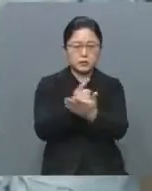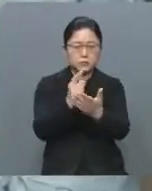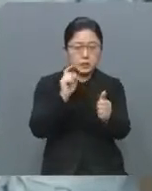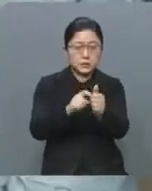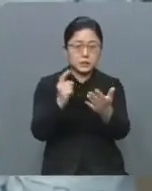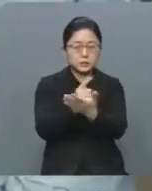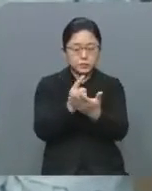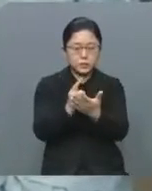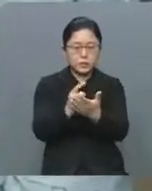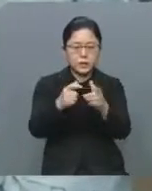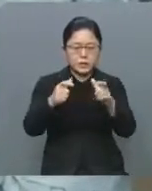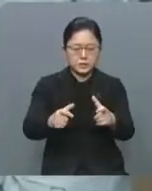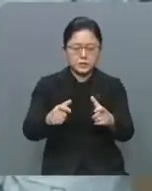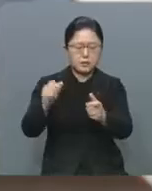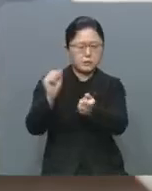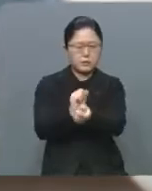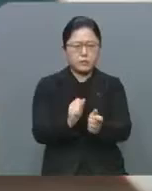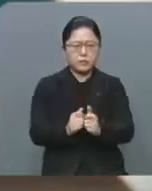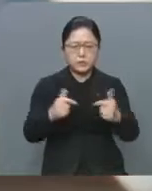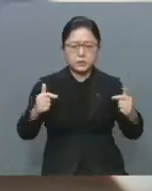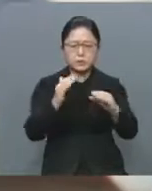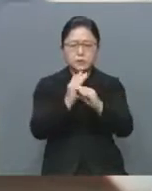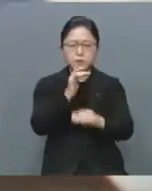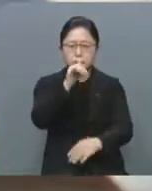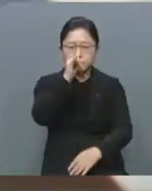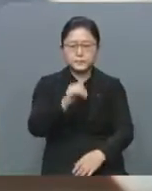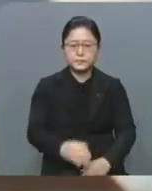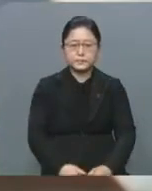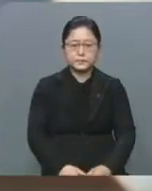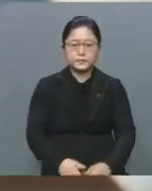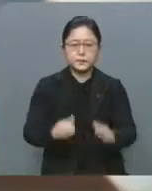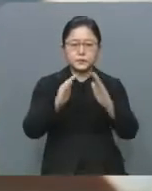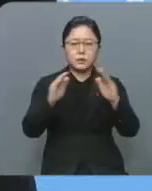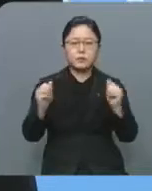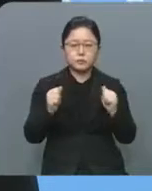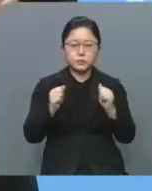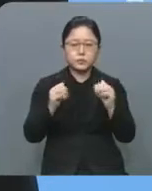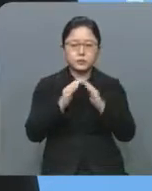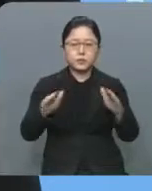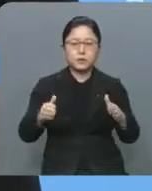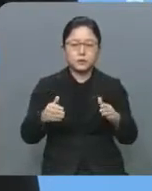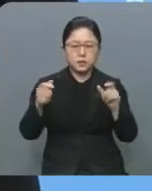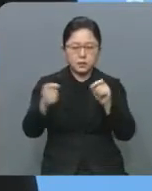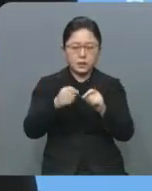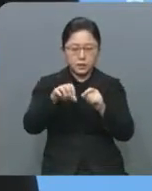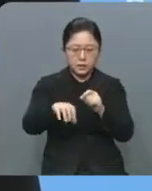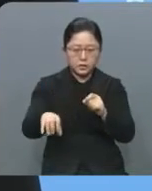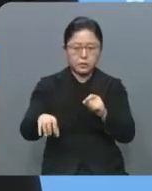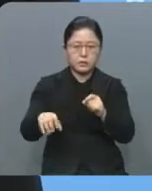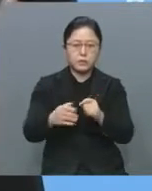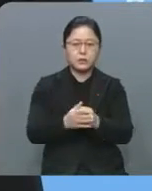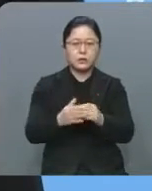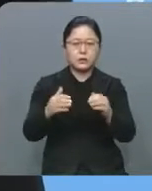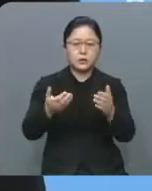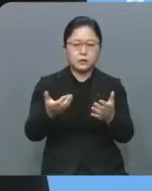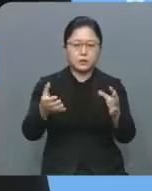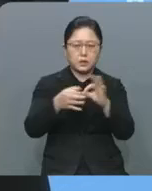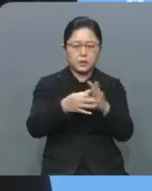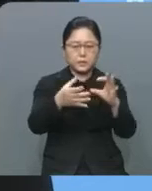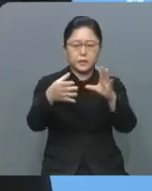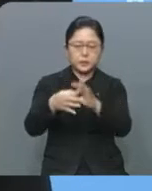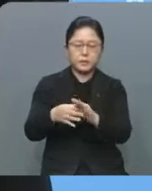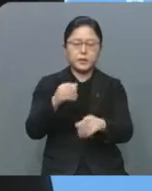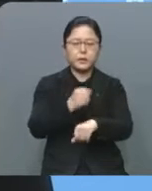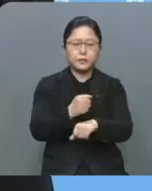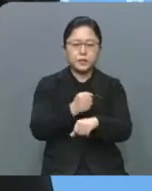지역 내 감염 확산이 잇따르고 있다고 밝혔습니다. 밝혔습니다. 전북, 전남 등 인접한 지역과의 동선이 겹치면서